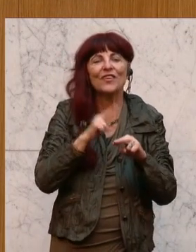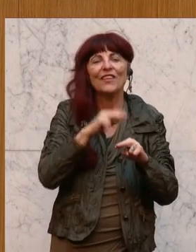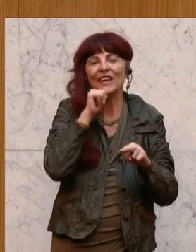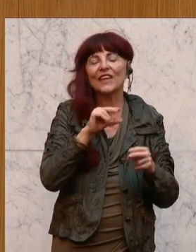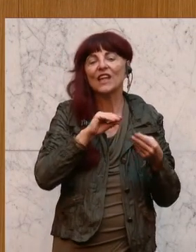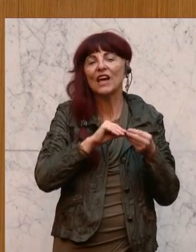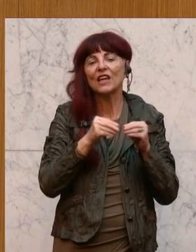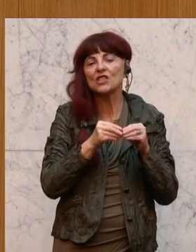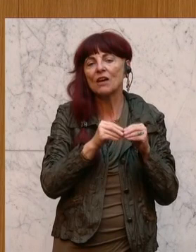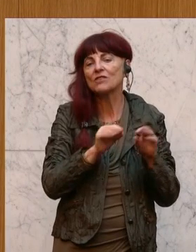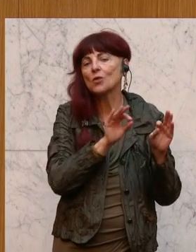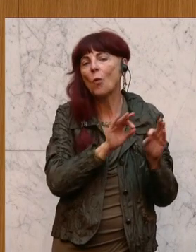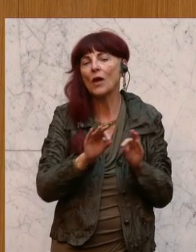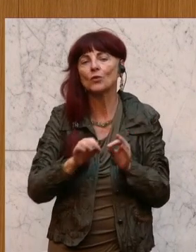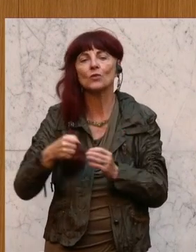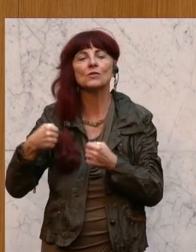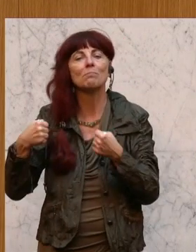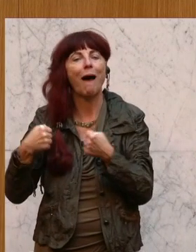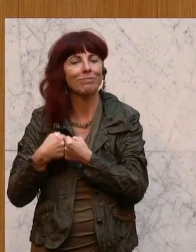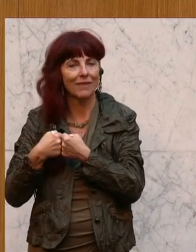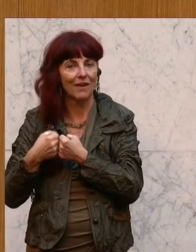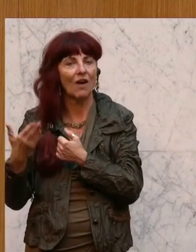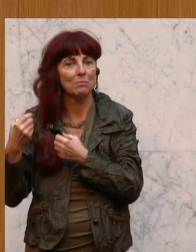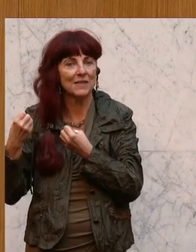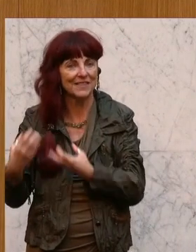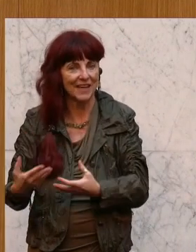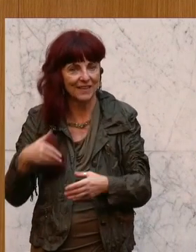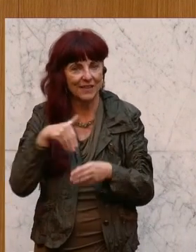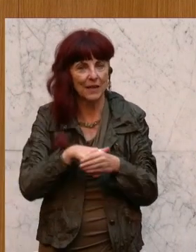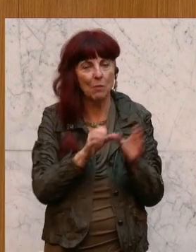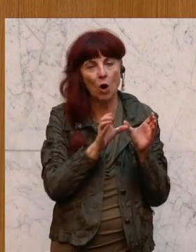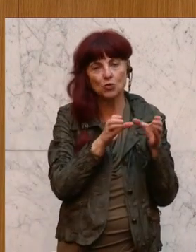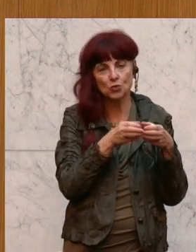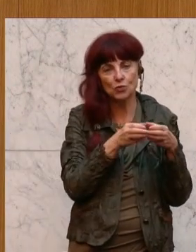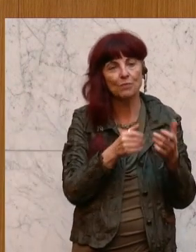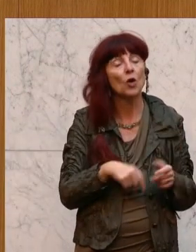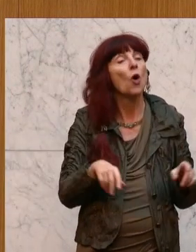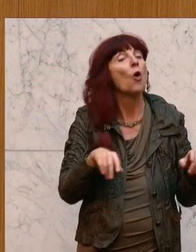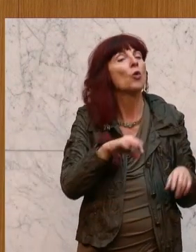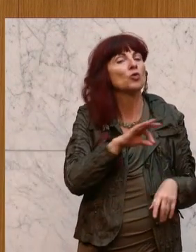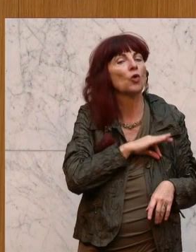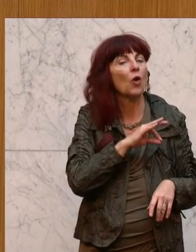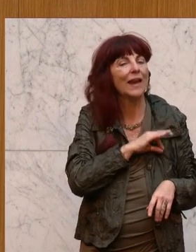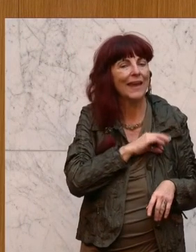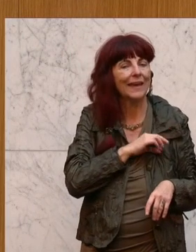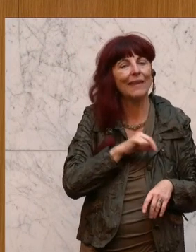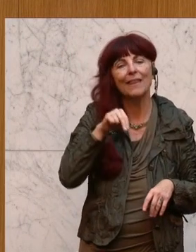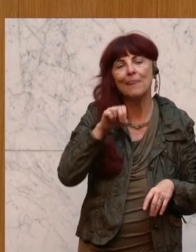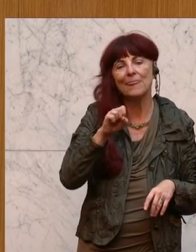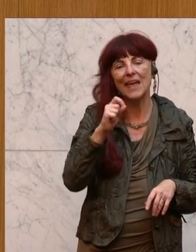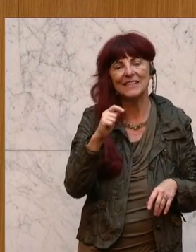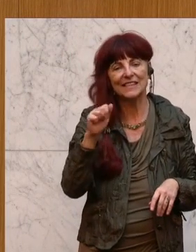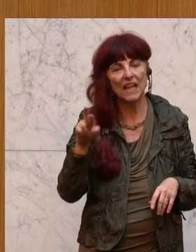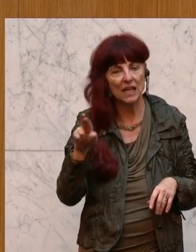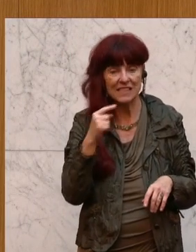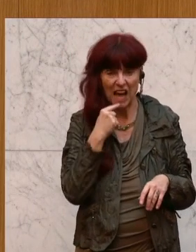Geschäftsordnungspanne im Ausschuss passiert. Und wenn Kollegin Nestler sagt, Sie hatten es schon am Radar, ja, dann seien